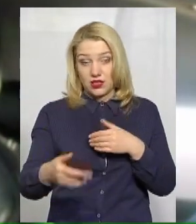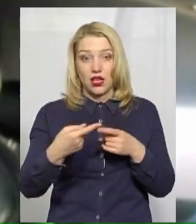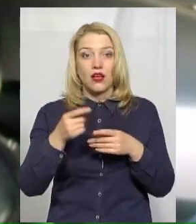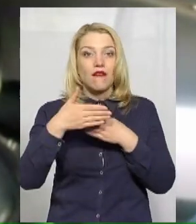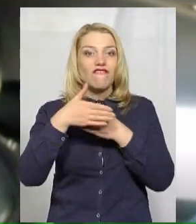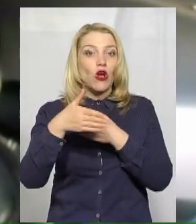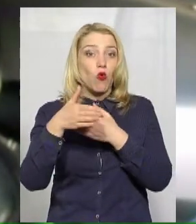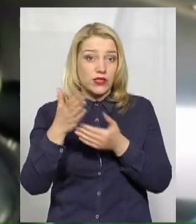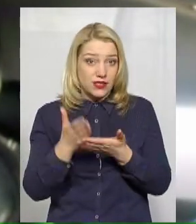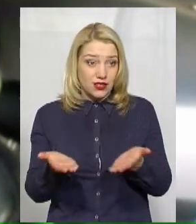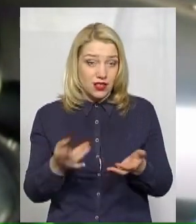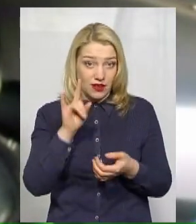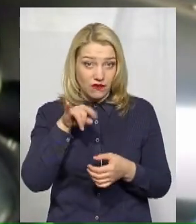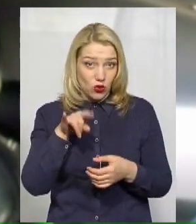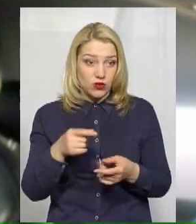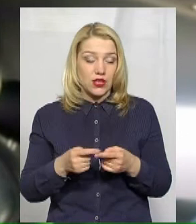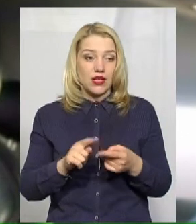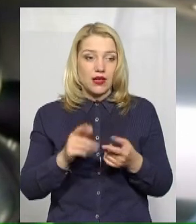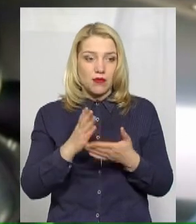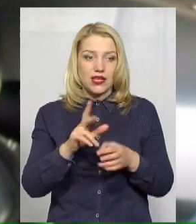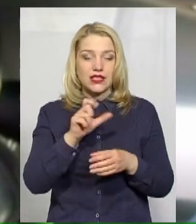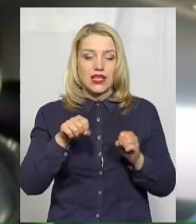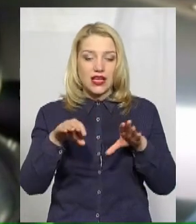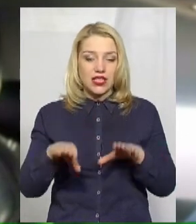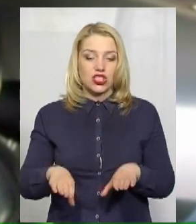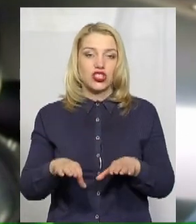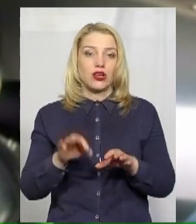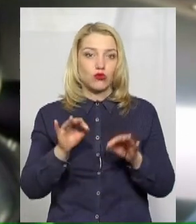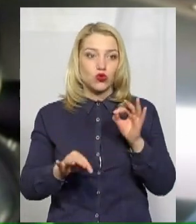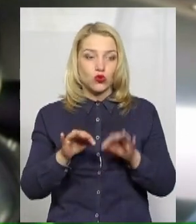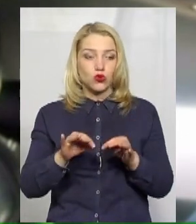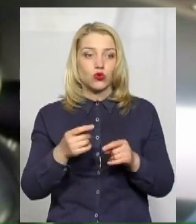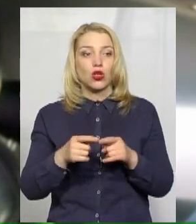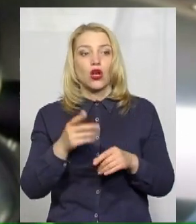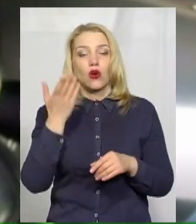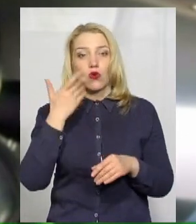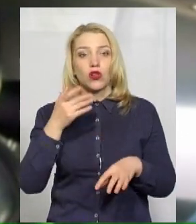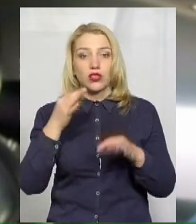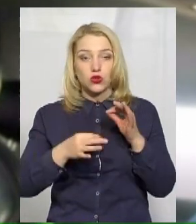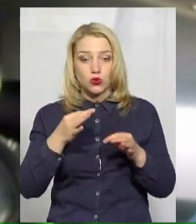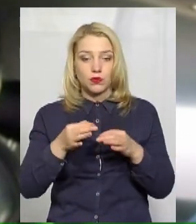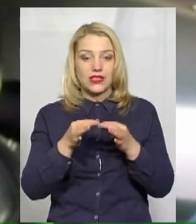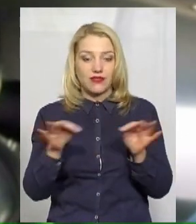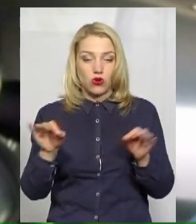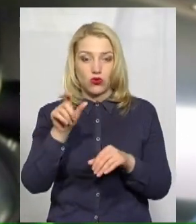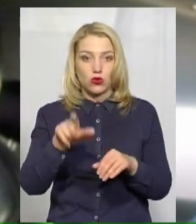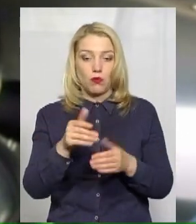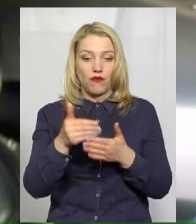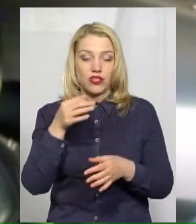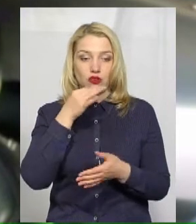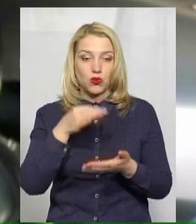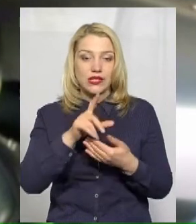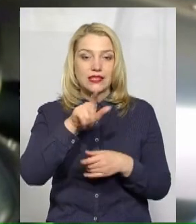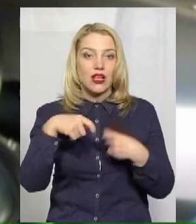речі, я хочу сказати, що я навіть натрапив на рішення суду, я не пам'ятаю якого, коли суд сказав, звільнив особу від відповідальності за